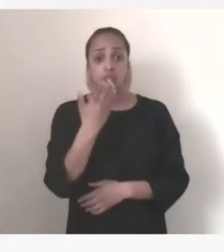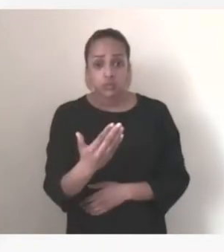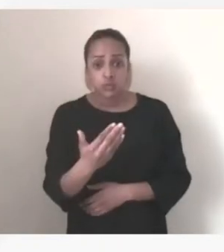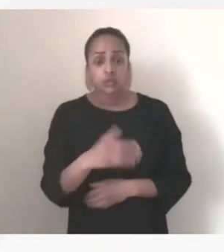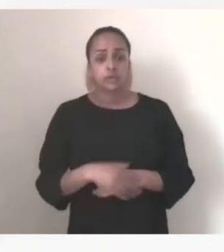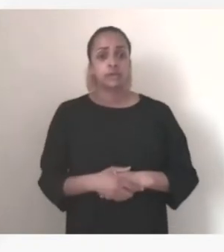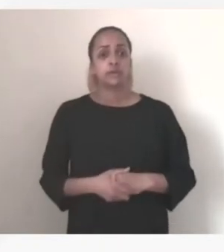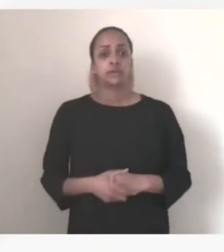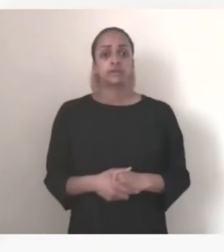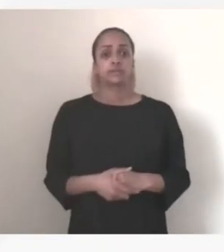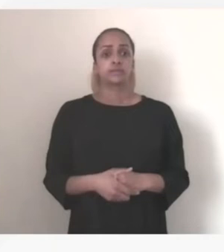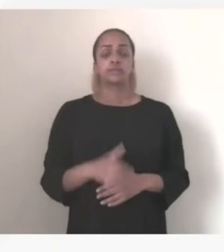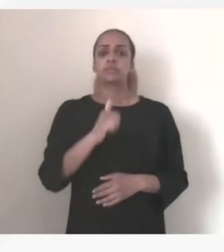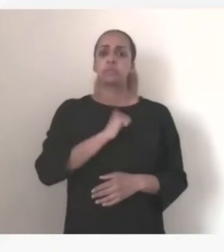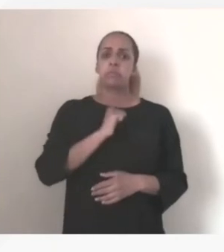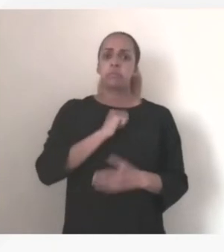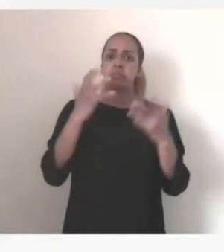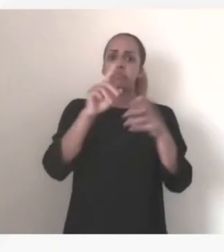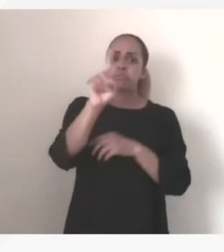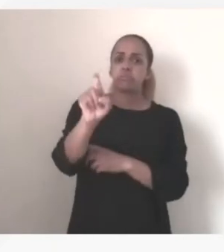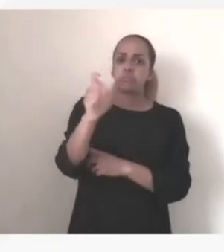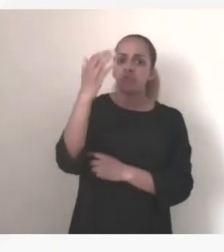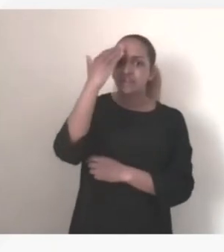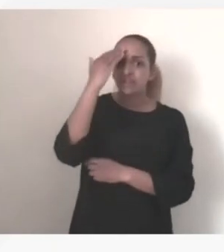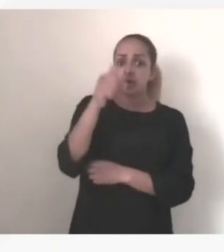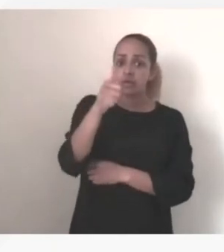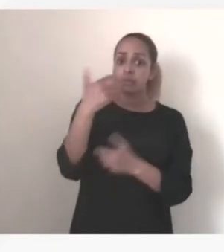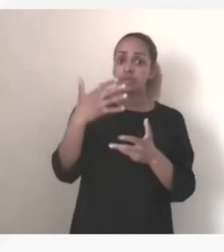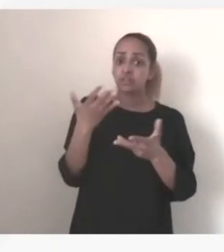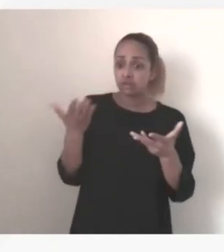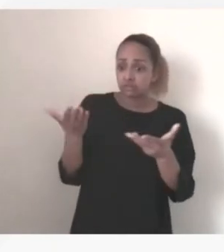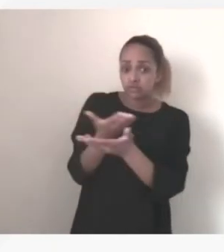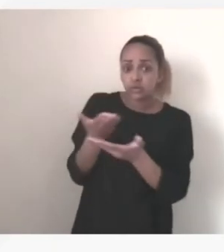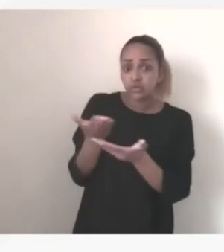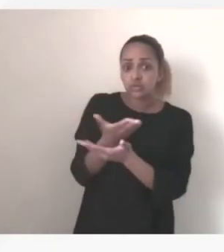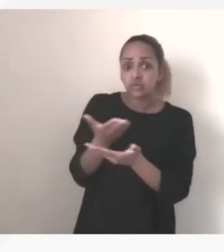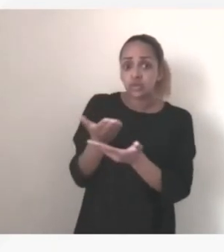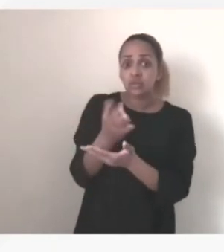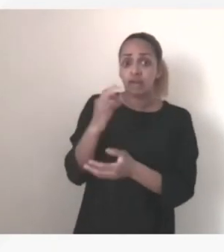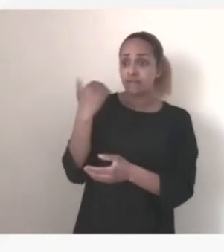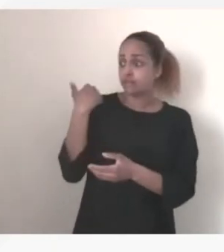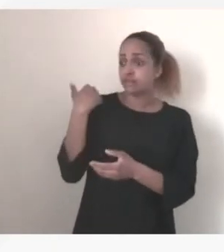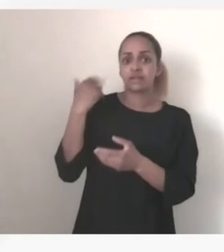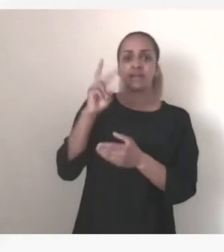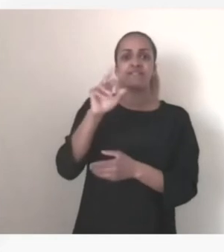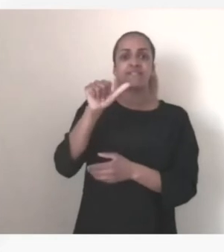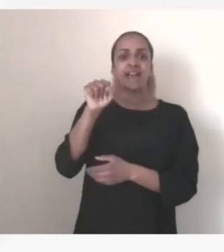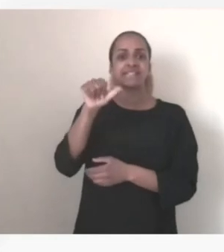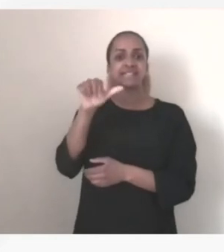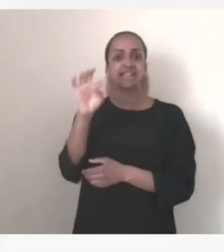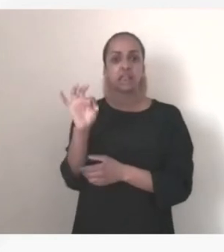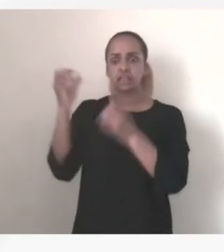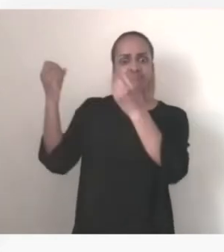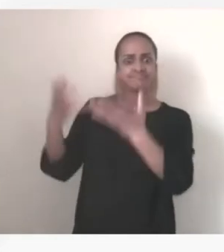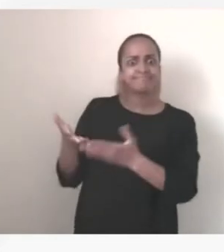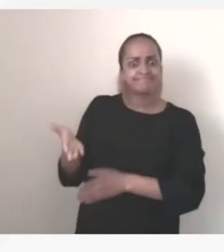Je voulais savoir si vous aviez échangé des informations un peu fraîches sur Viasat, sur ce qui s'est passé chez Viasat, et quel est aujourd